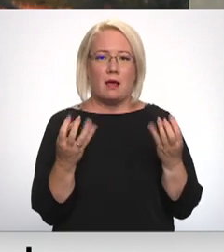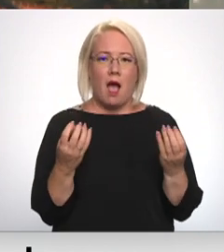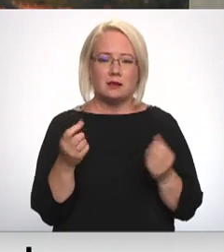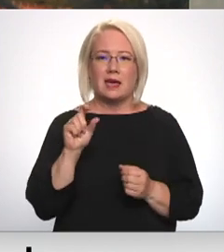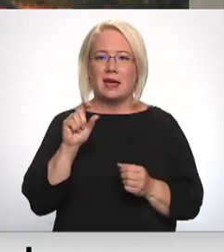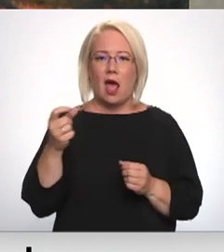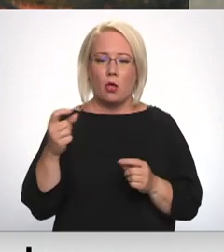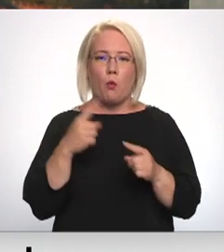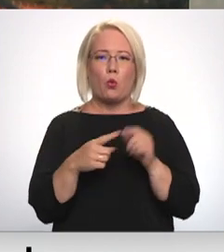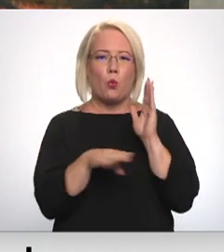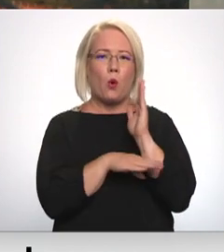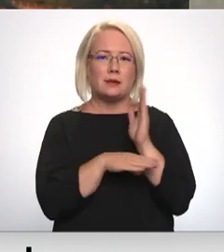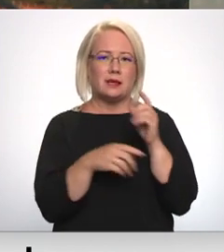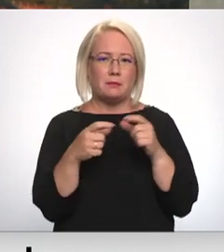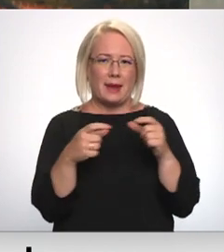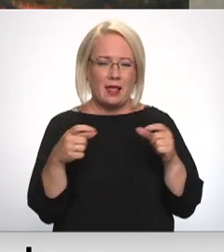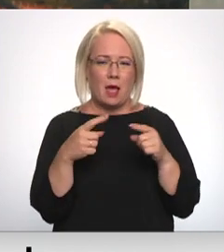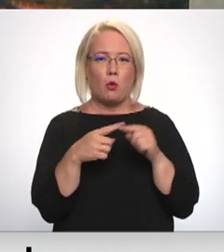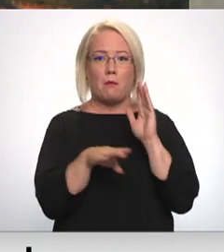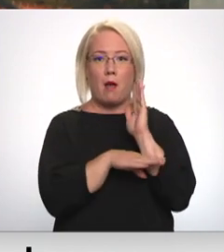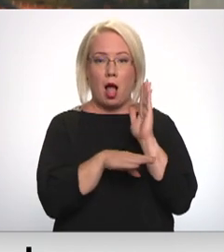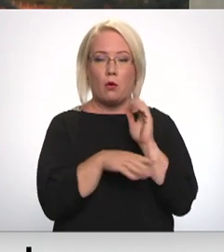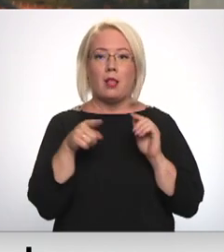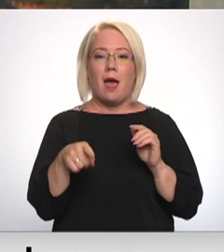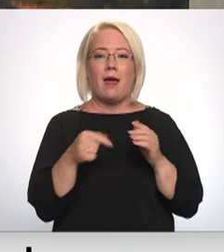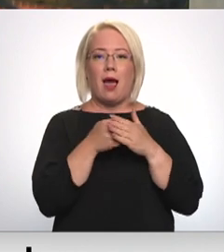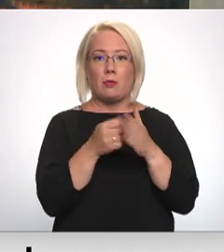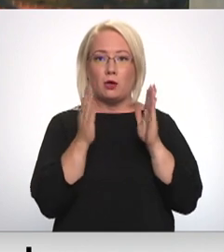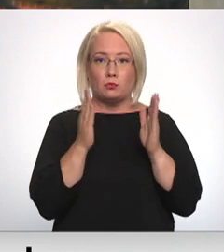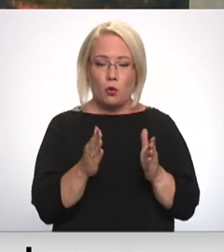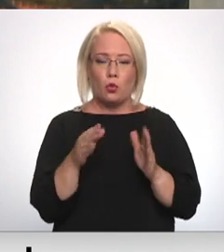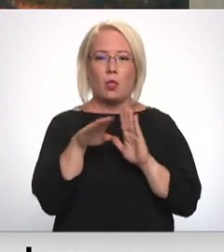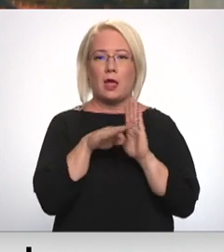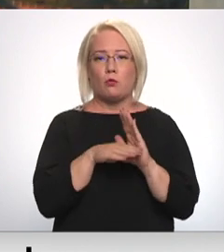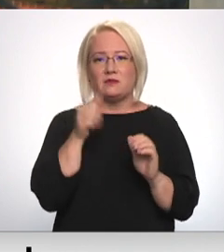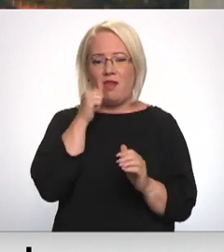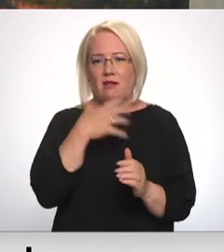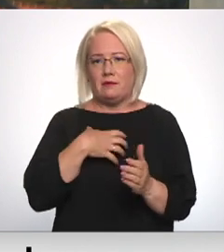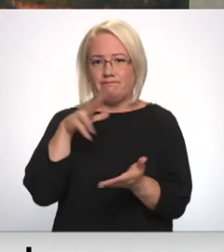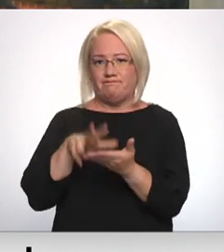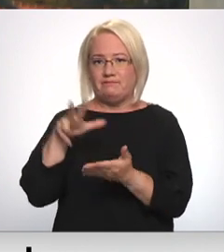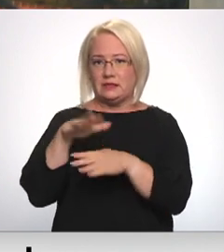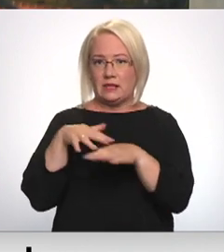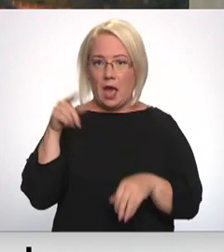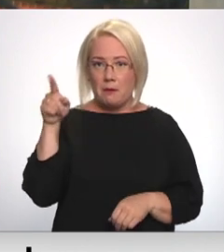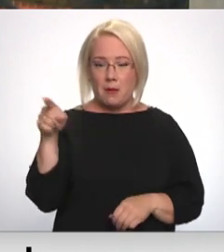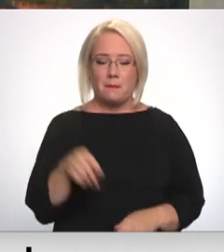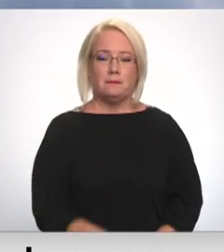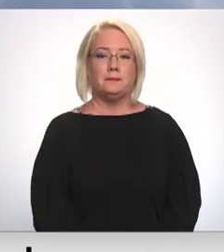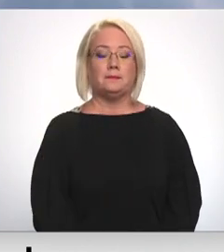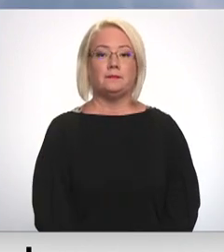malku un koksnes briketē. Lai atbalsta mehānismu stātos spēkā, likumprojekts vēl jāatbalsta saimai. Turpina Madara Līcīte.